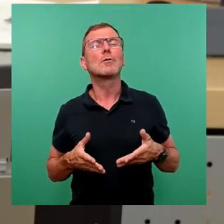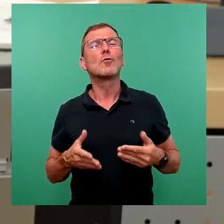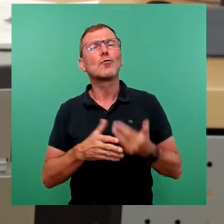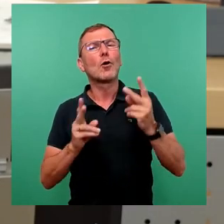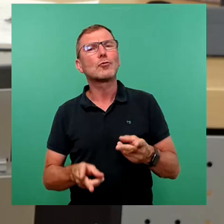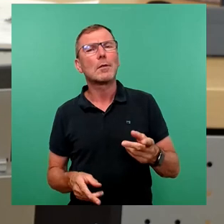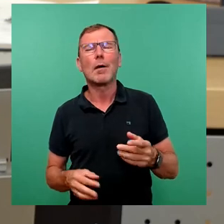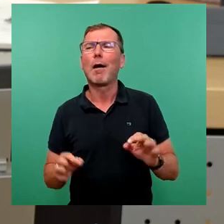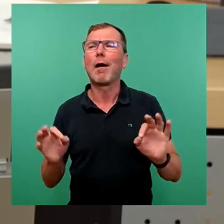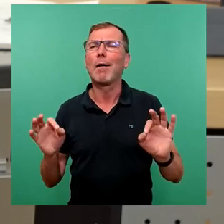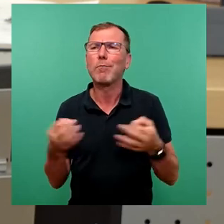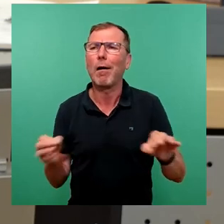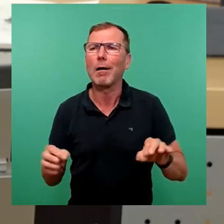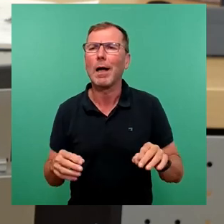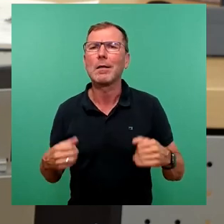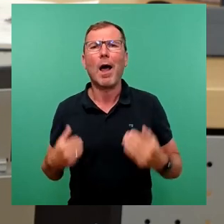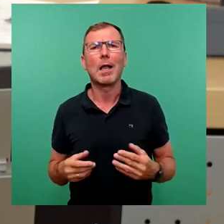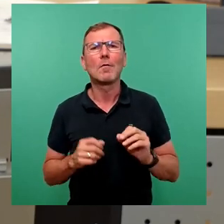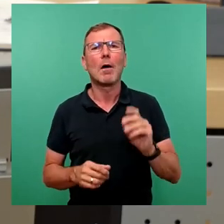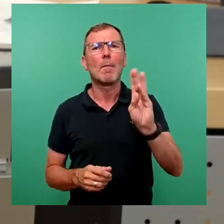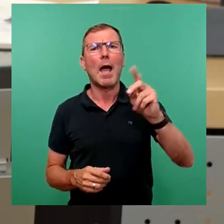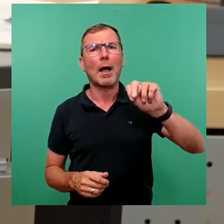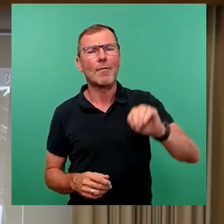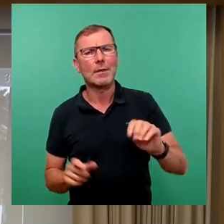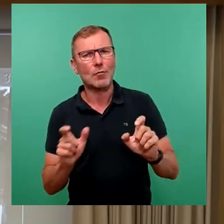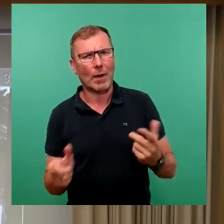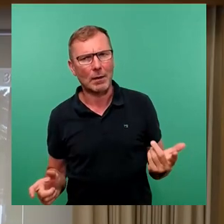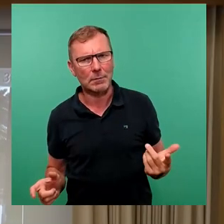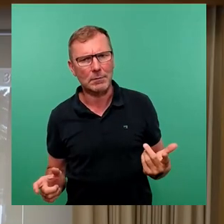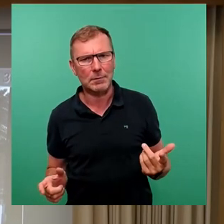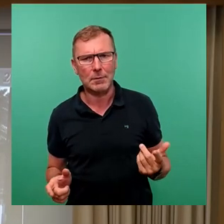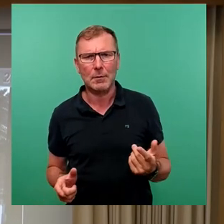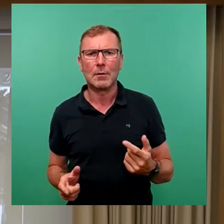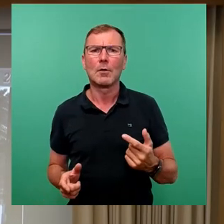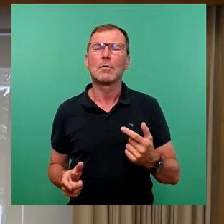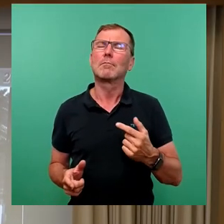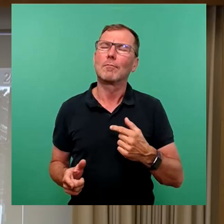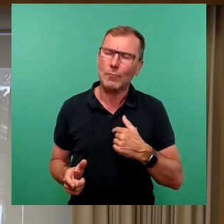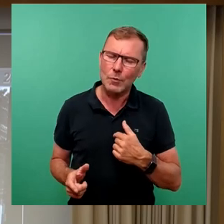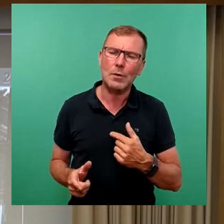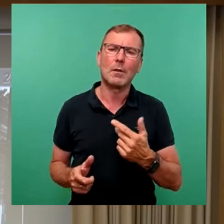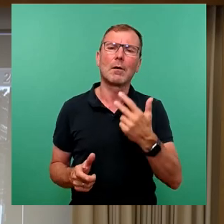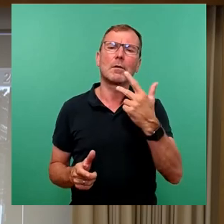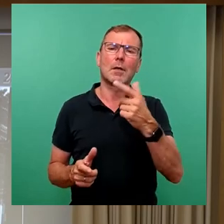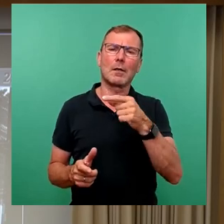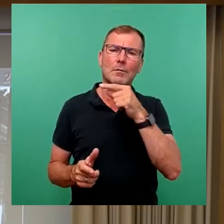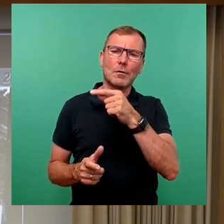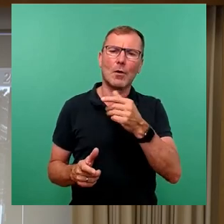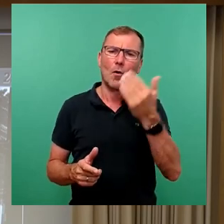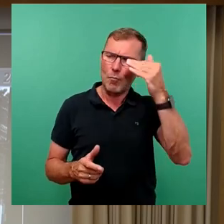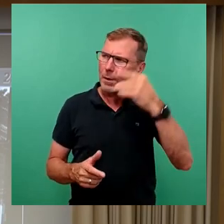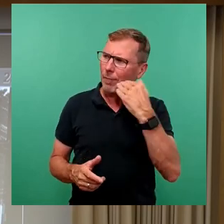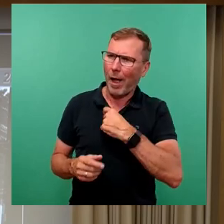BRN zu feiern. Das sahen wohl nicht nur wir so. Saftiger Knutscher und drei Freibier für den unbekannten Schmierfink.